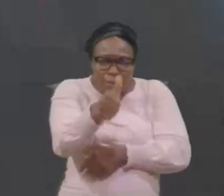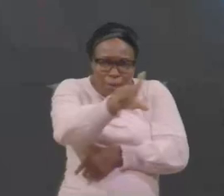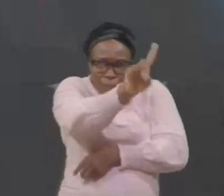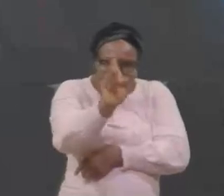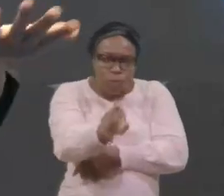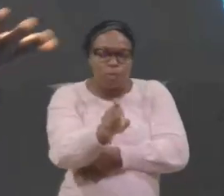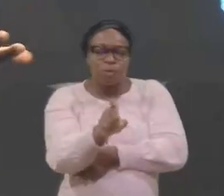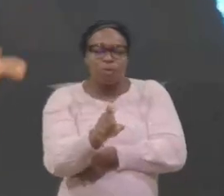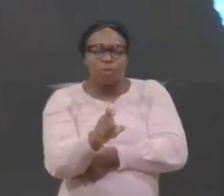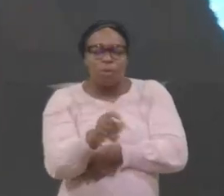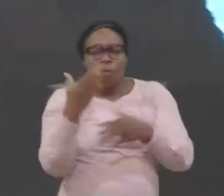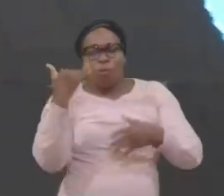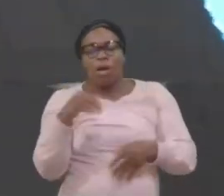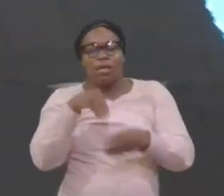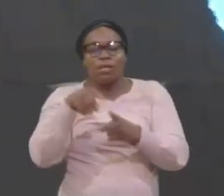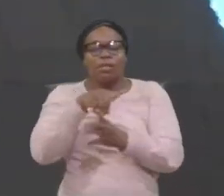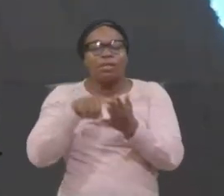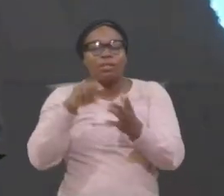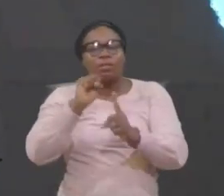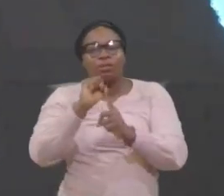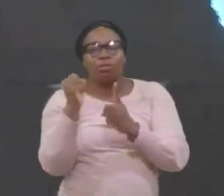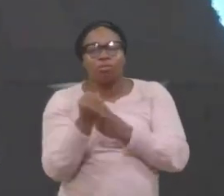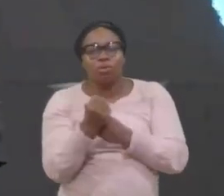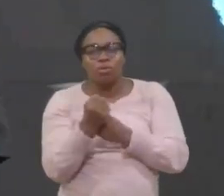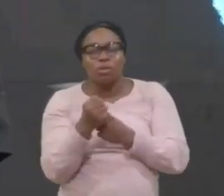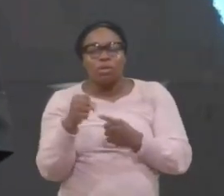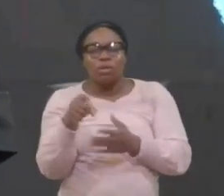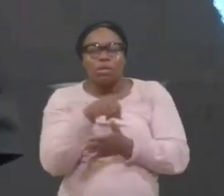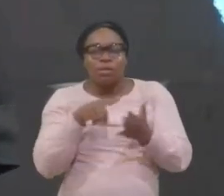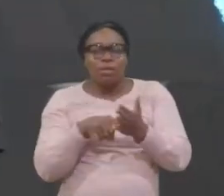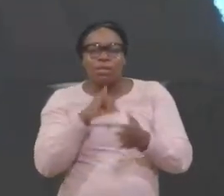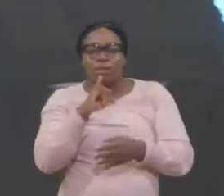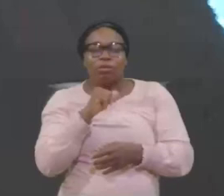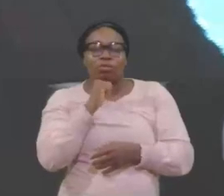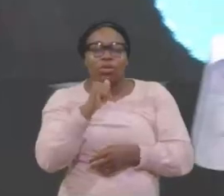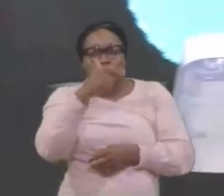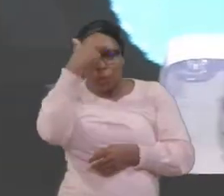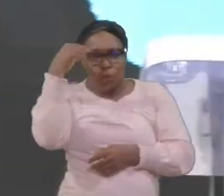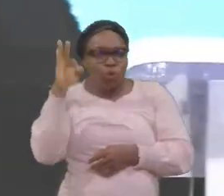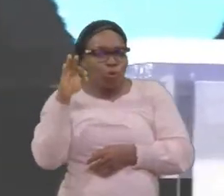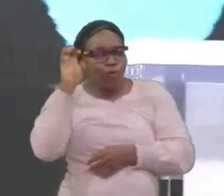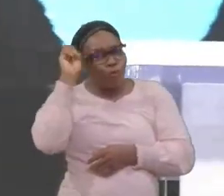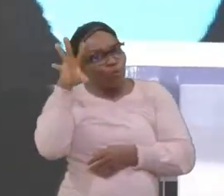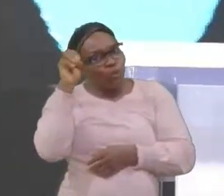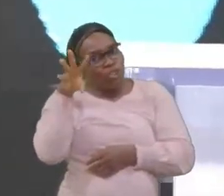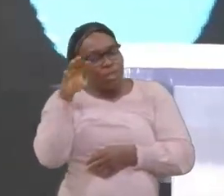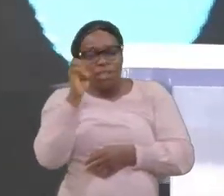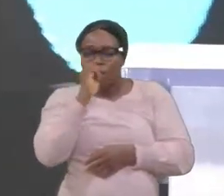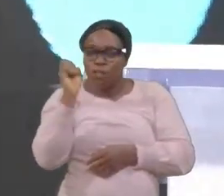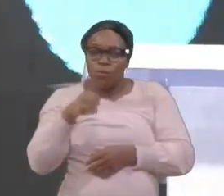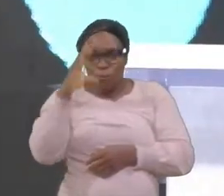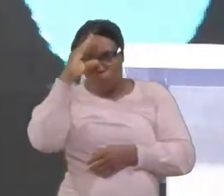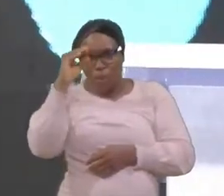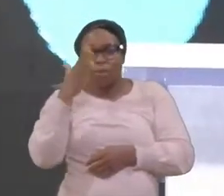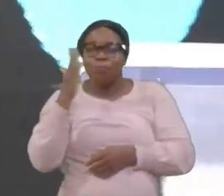situation pareille? Cette souffrance n'est pas que des sorciers sorcières. Ceci, c'est